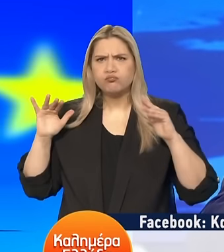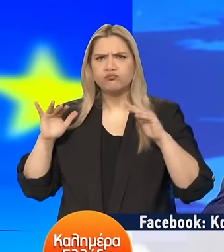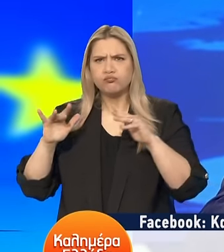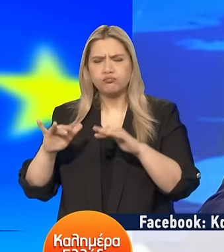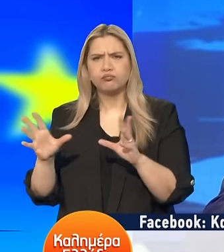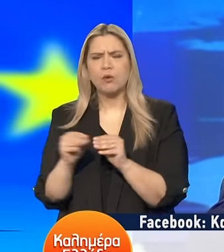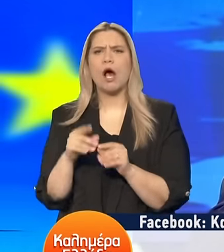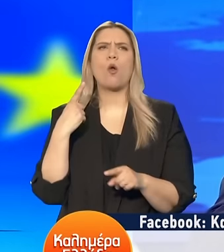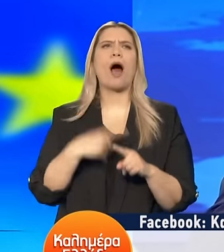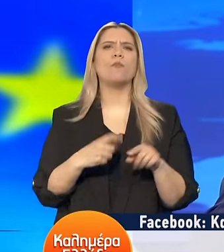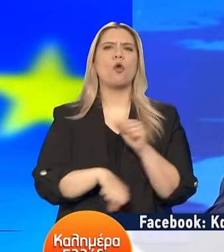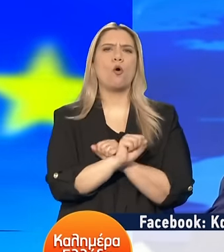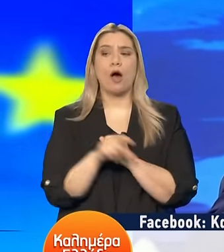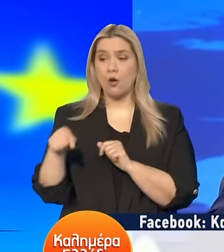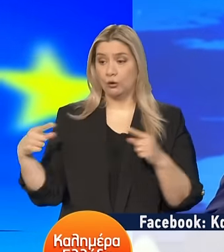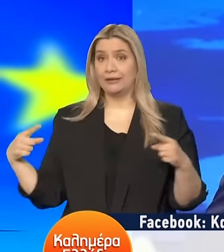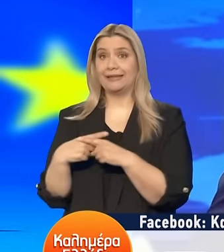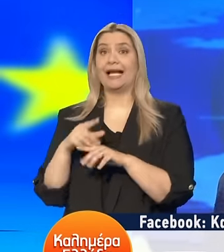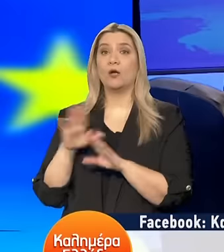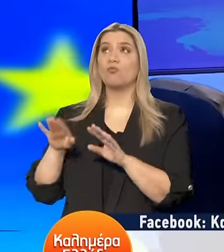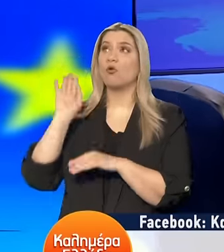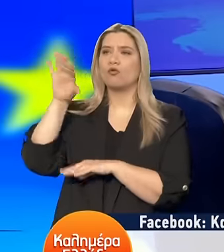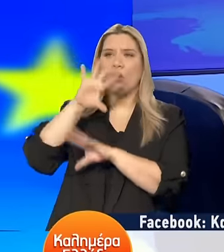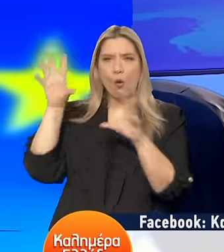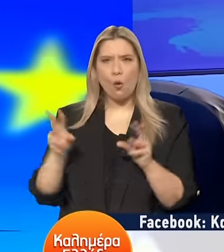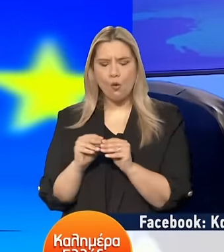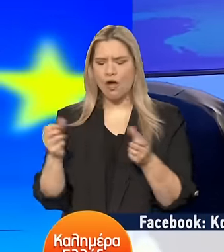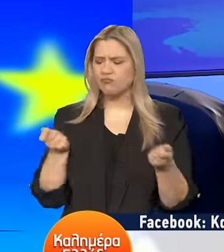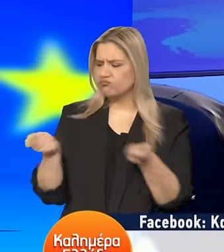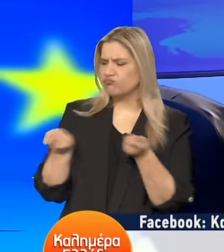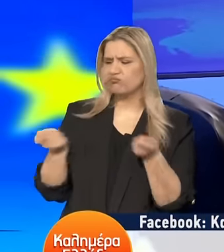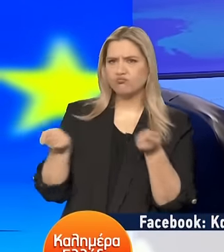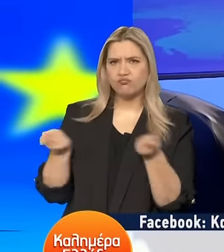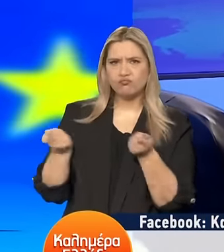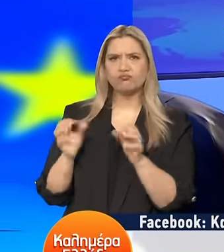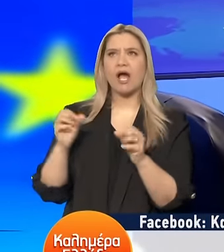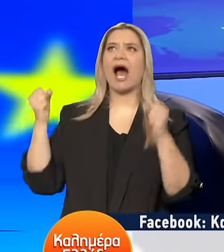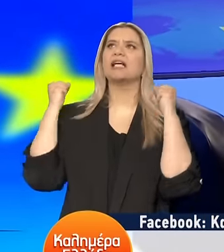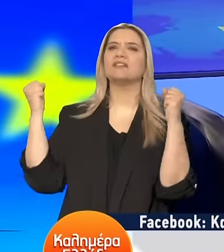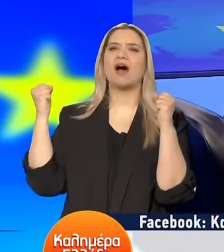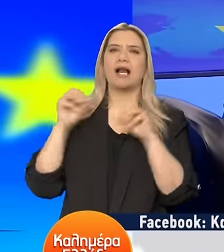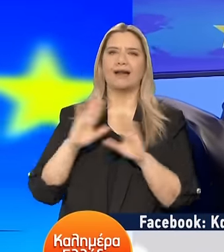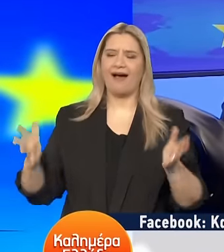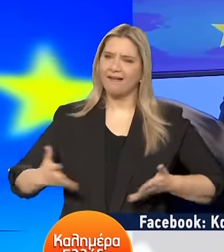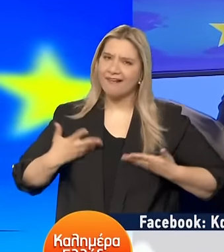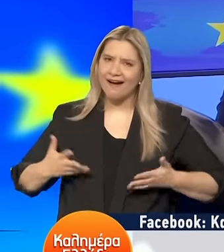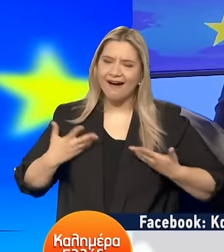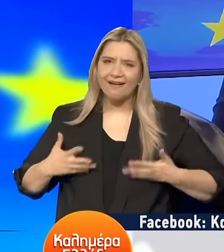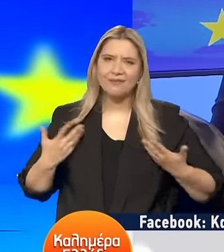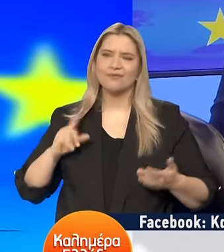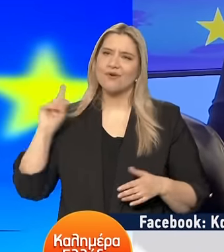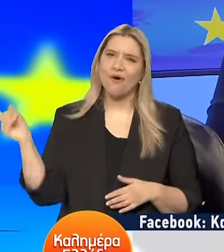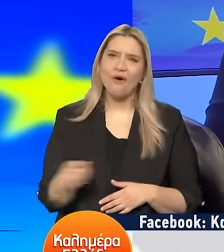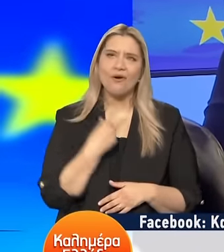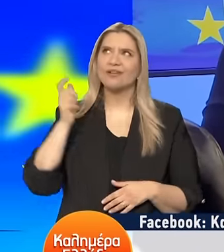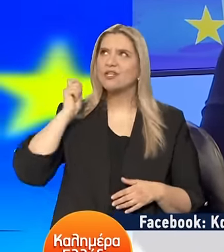ποδοσφαίρου Και άλλος σε ένα μάτς μπάσκετ Να διοργανώσουμε άρτια τον τελικό Με απόλυτη ασφάλεια Να το χαρούν οι φιλάθλοι να μετατραπεί αυτό σε